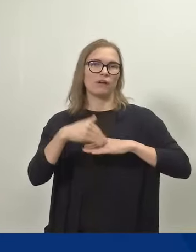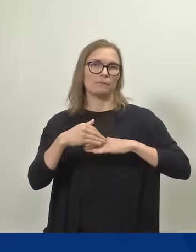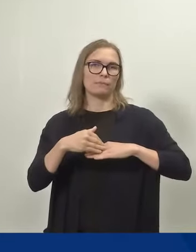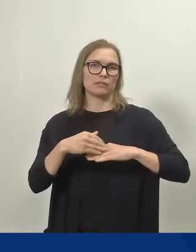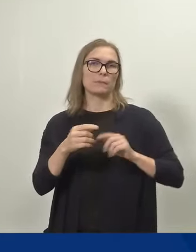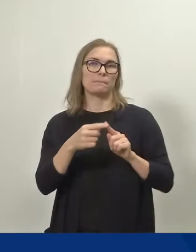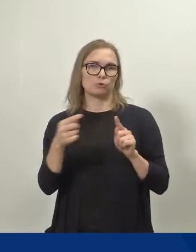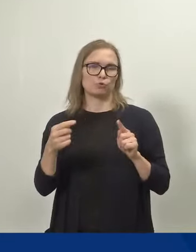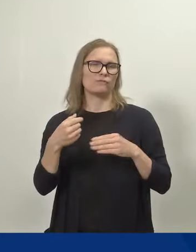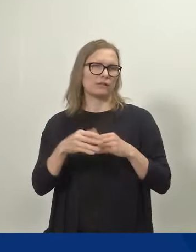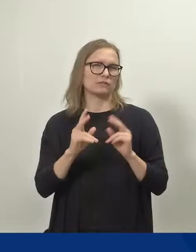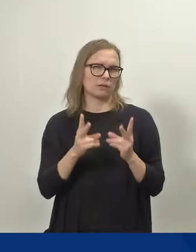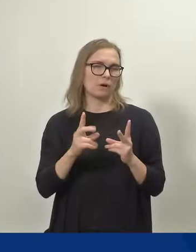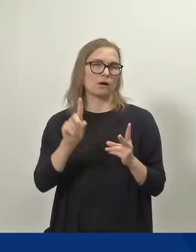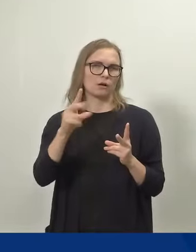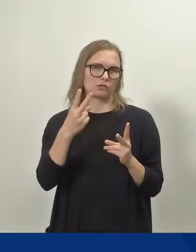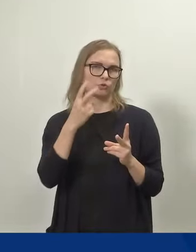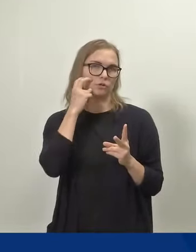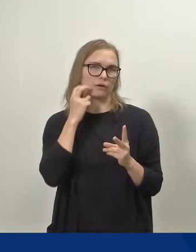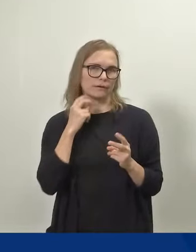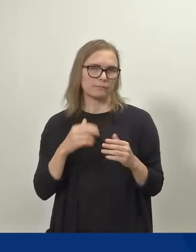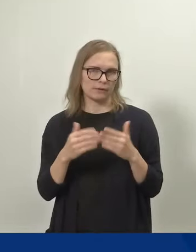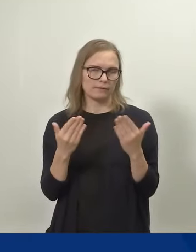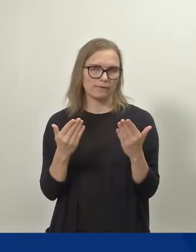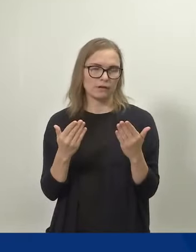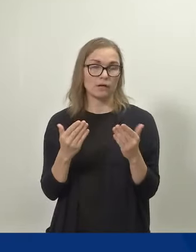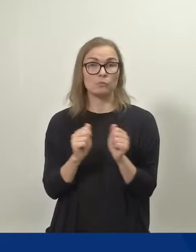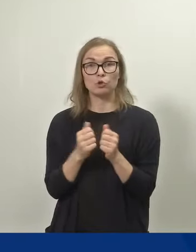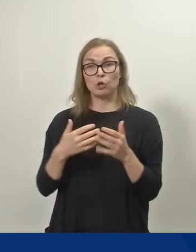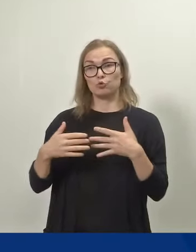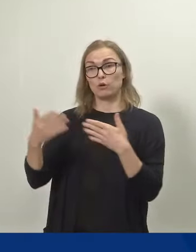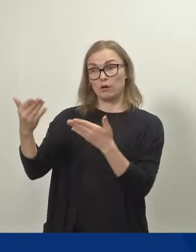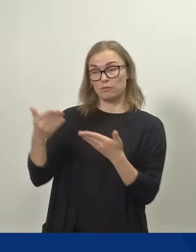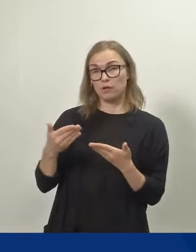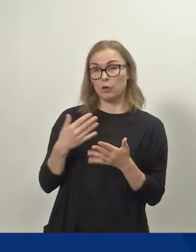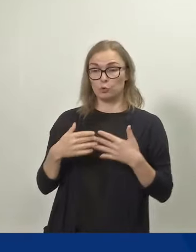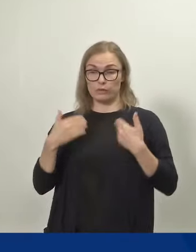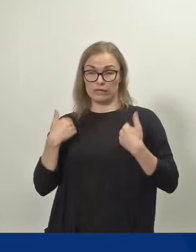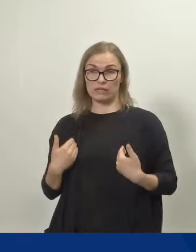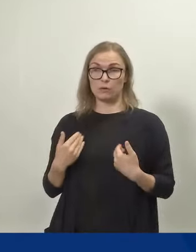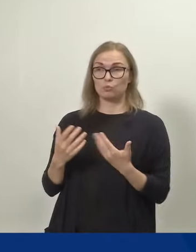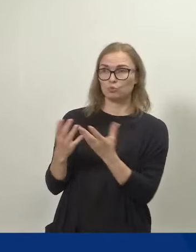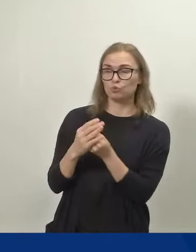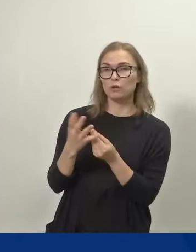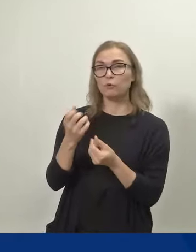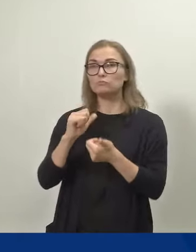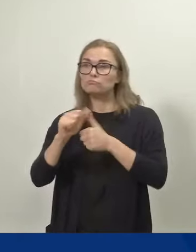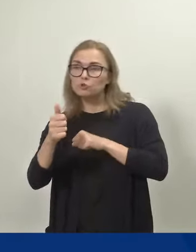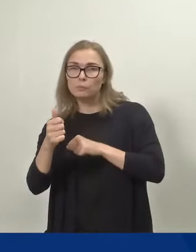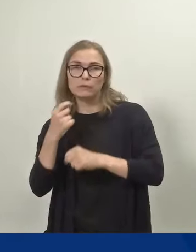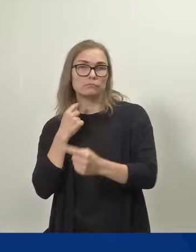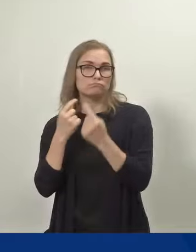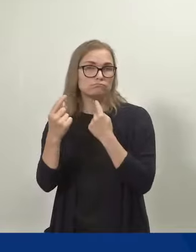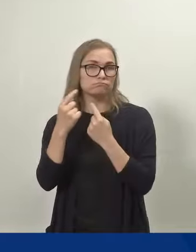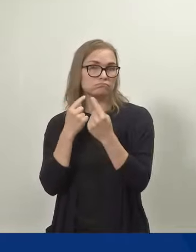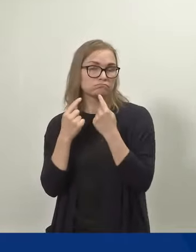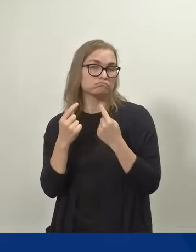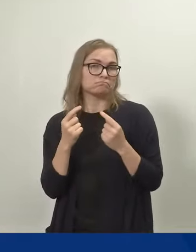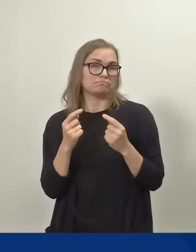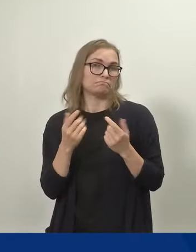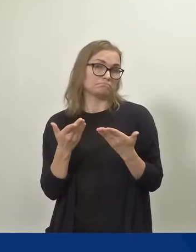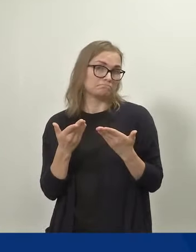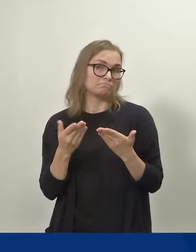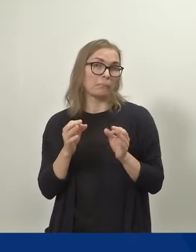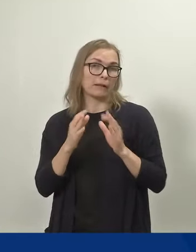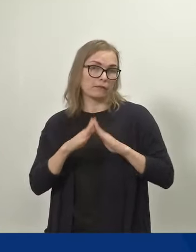arkipäivää, mutta sitten, että työnantaja ja työntekijä voivat sitten sopia näistä asioista